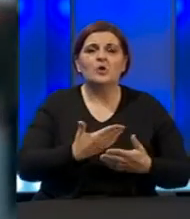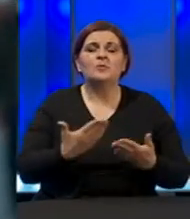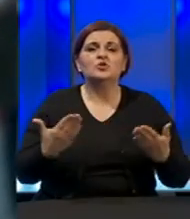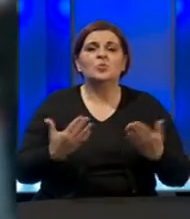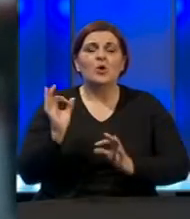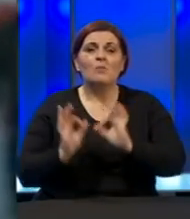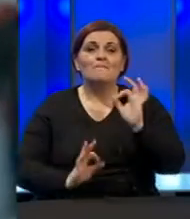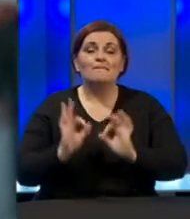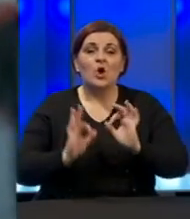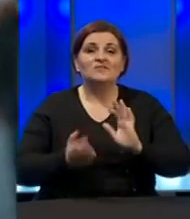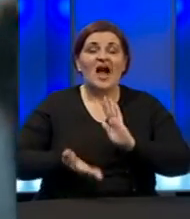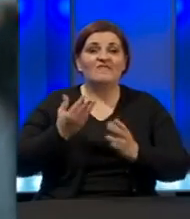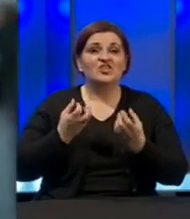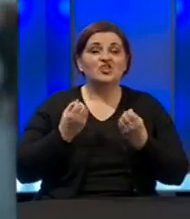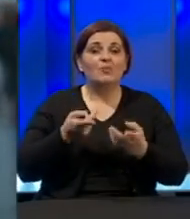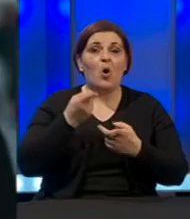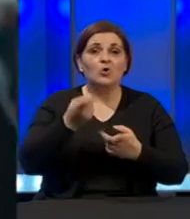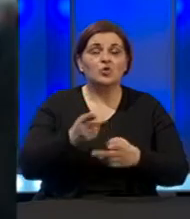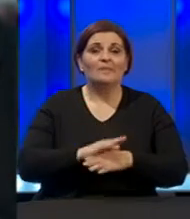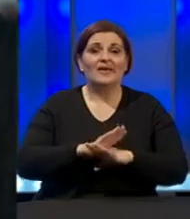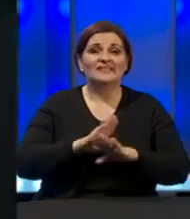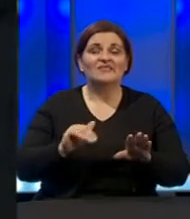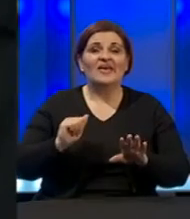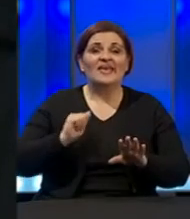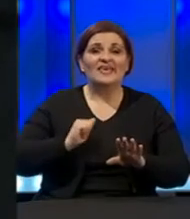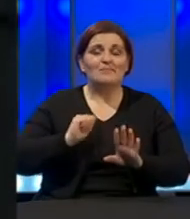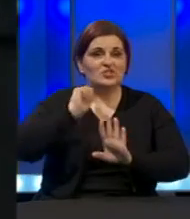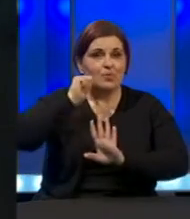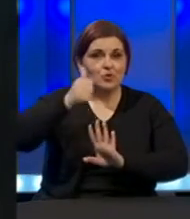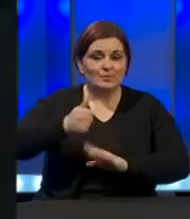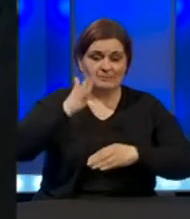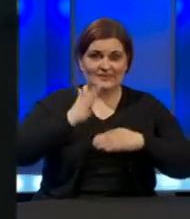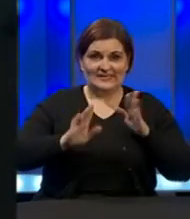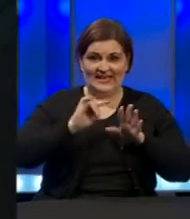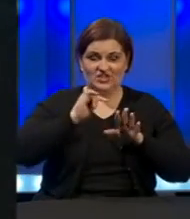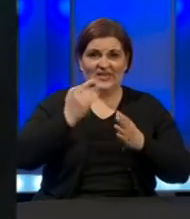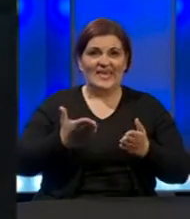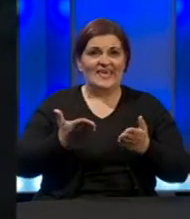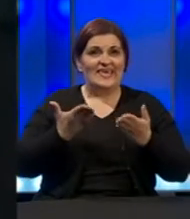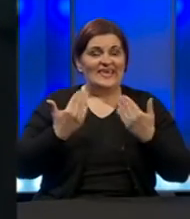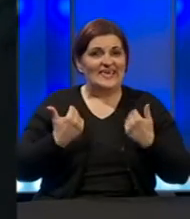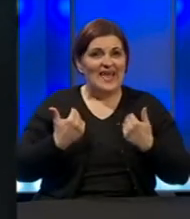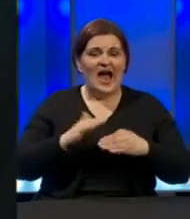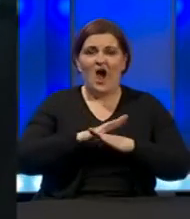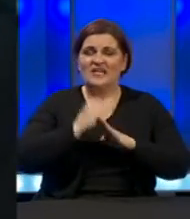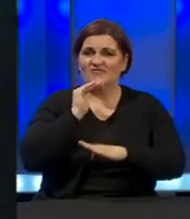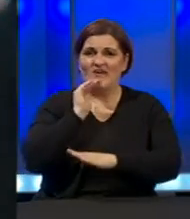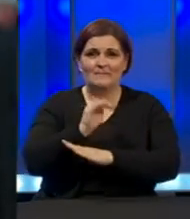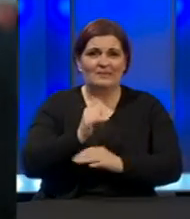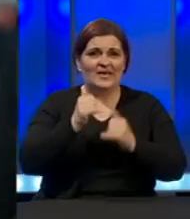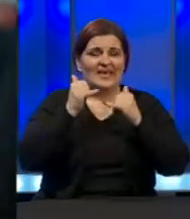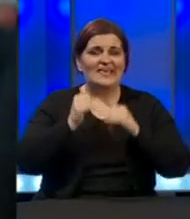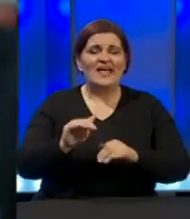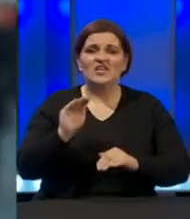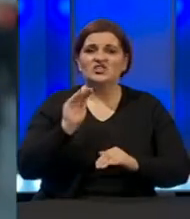procentu, a više informacija o svemu tome naravno imat ćemo sutra. I za kraj ću reći uprekos svim preporukama i današnje